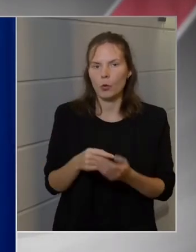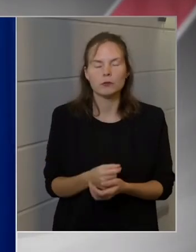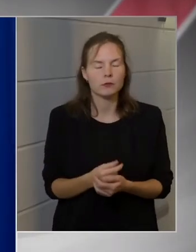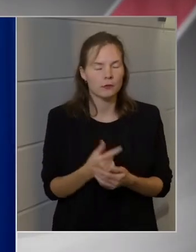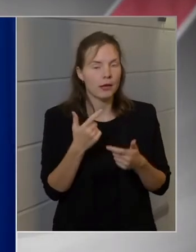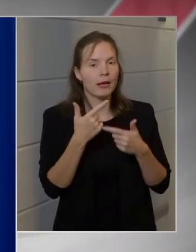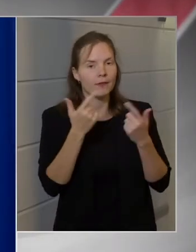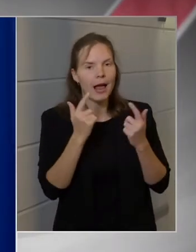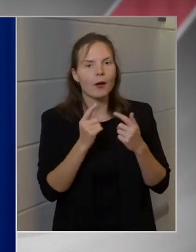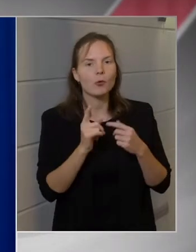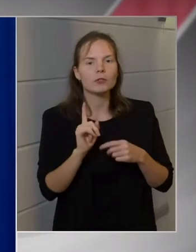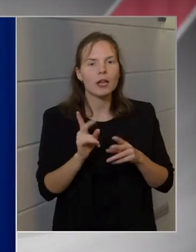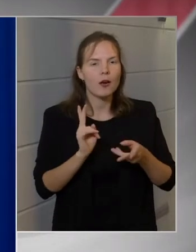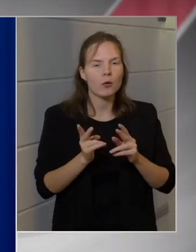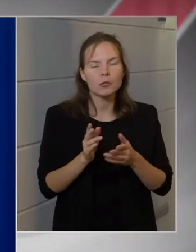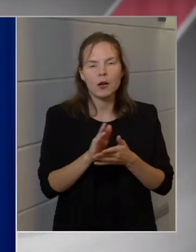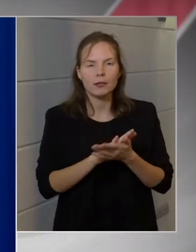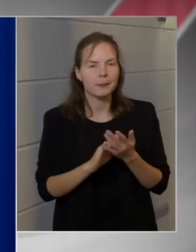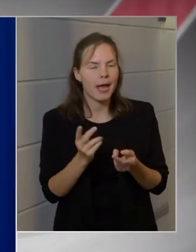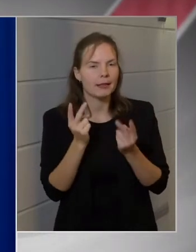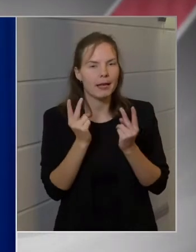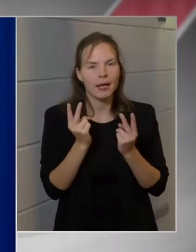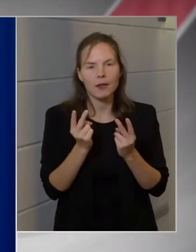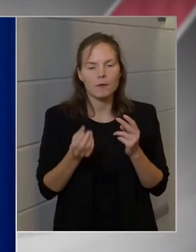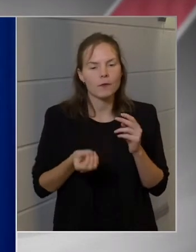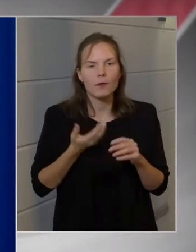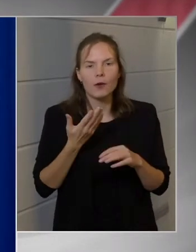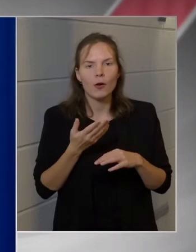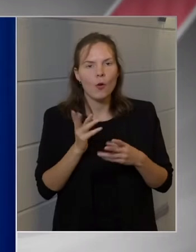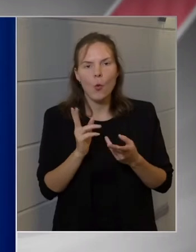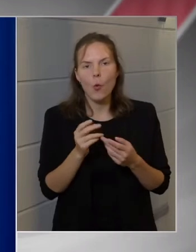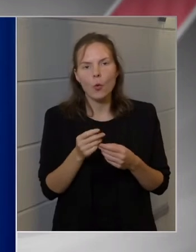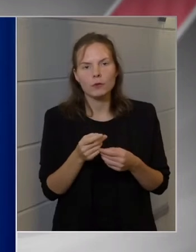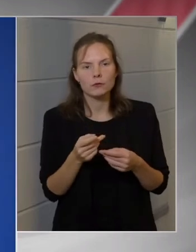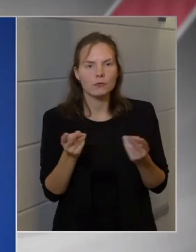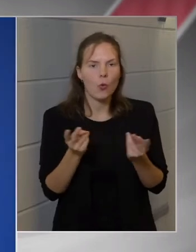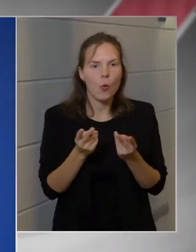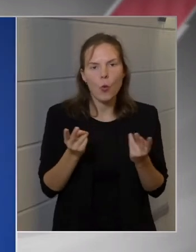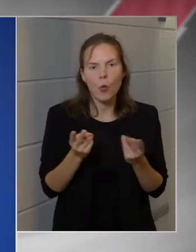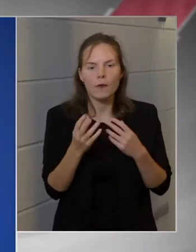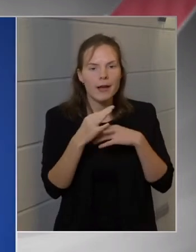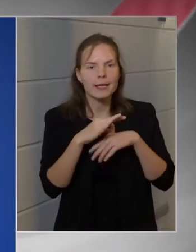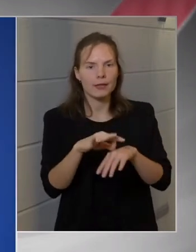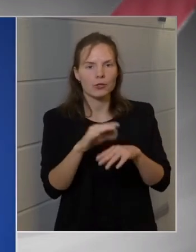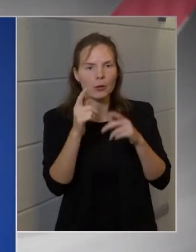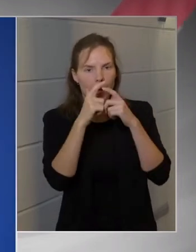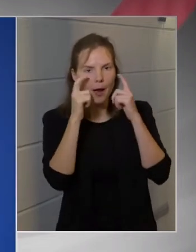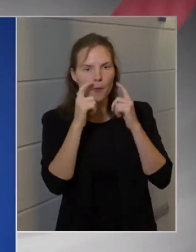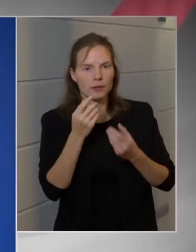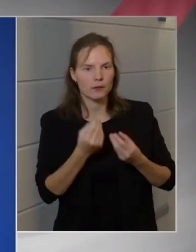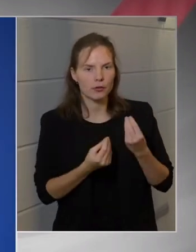milyen érvek merültek fel amellett, hogy hol vezessék be a maszkviselést? érdekelne.